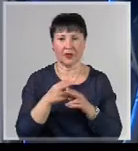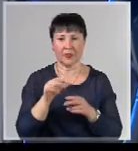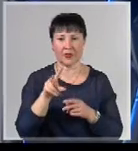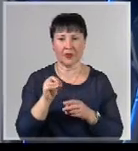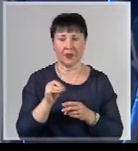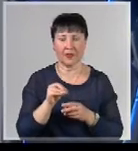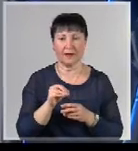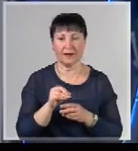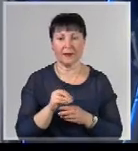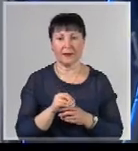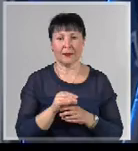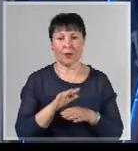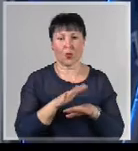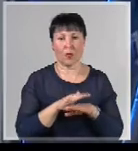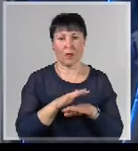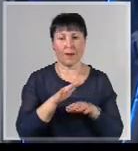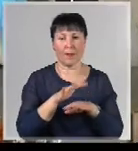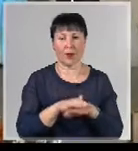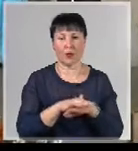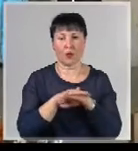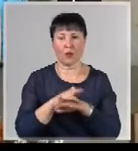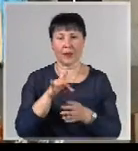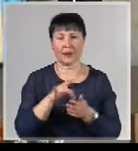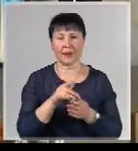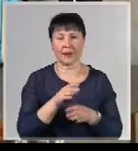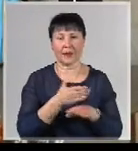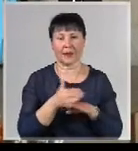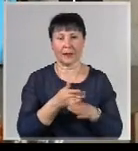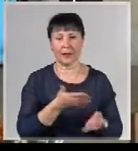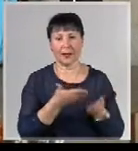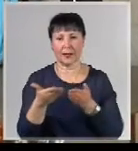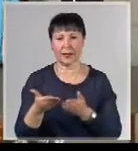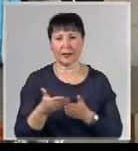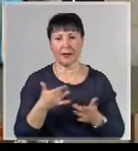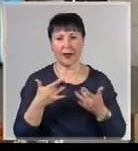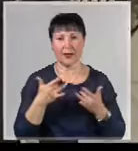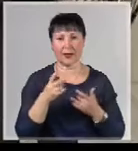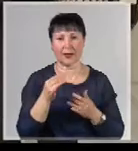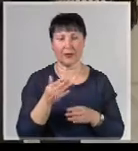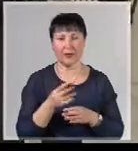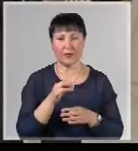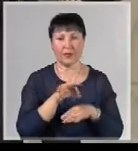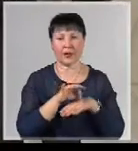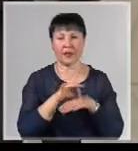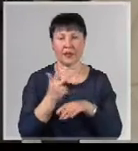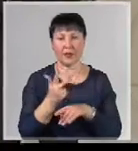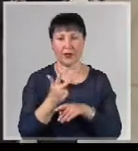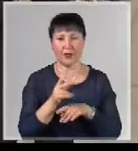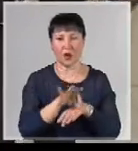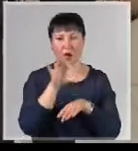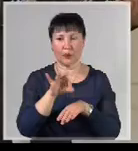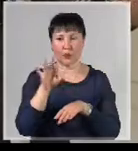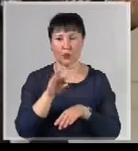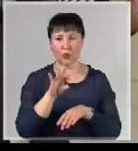пенсионеров России» и «Банк Кубанькредит» пригласили 12 ансамблей со всего Краснодарского края. Провели три отборочных тура. На кону участие во